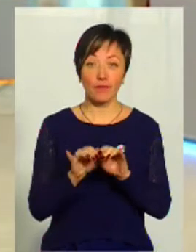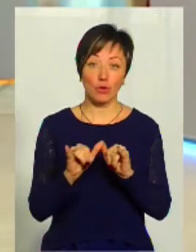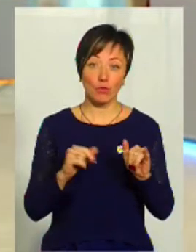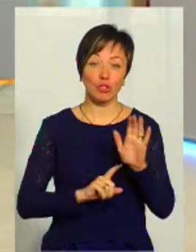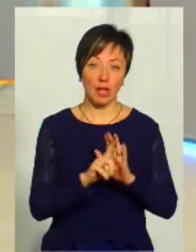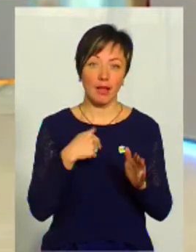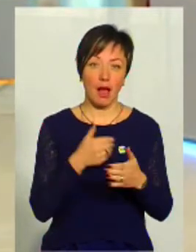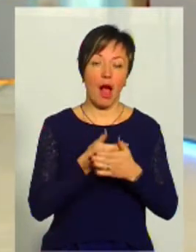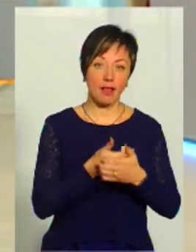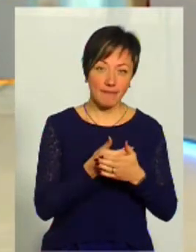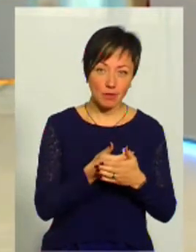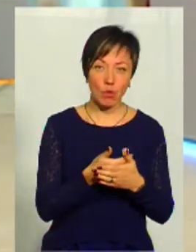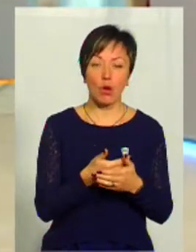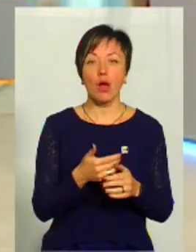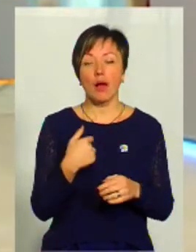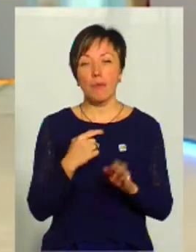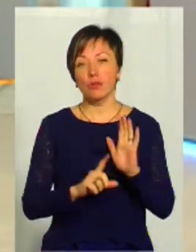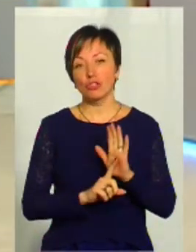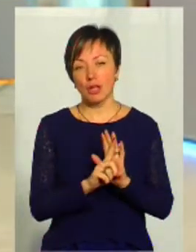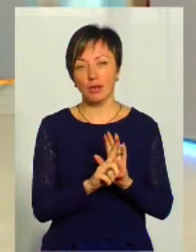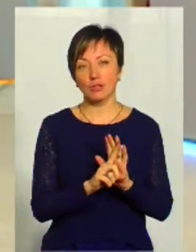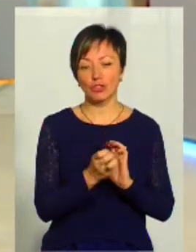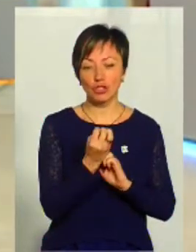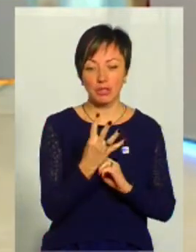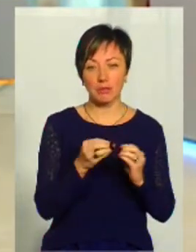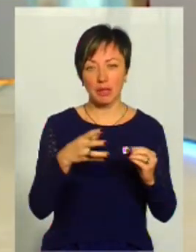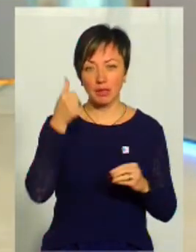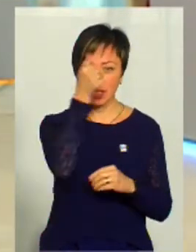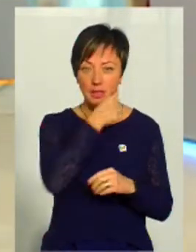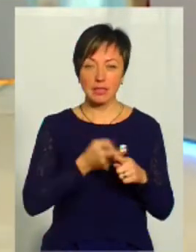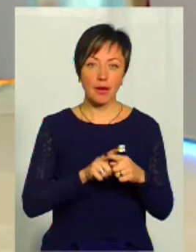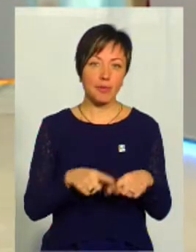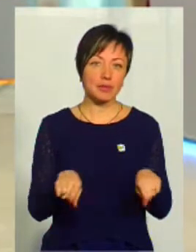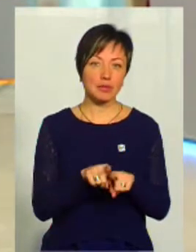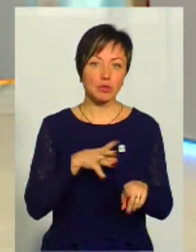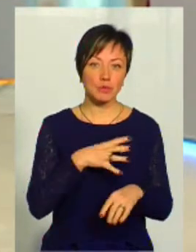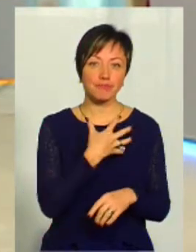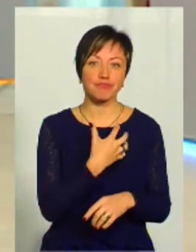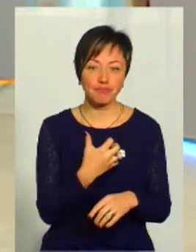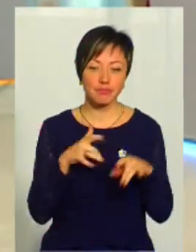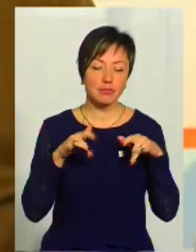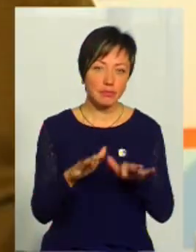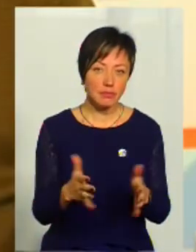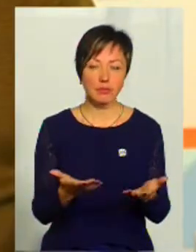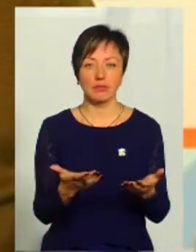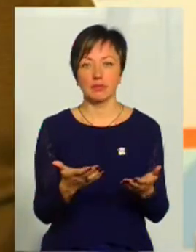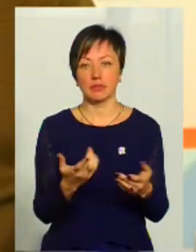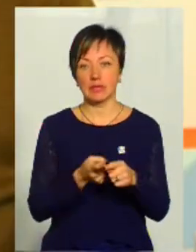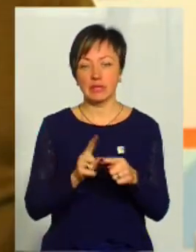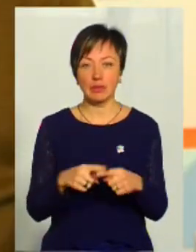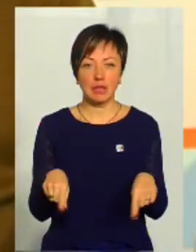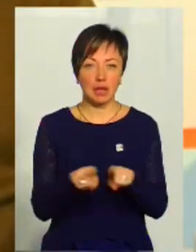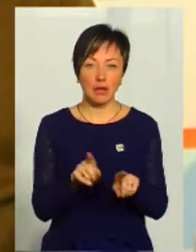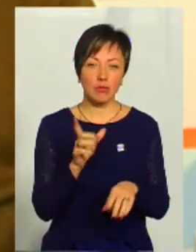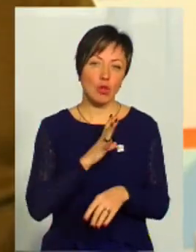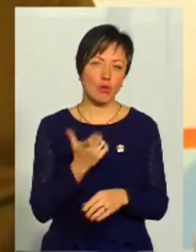починала я з активізму, тому що починаючи там 14-15 рік, це були такі інтуїтивні якісь акції, це було